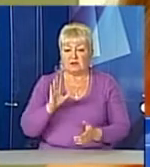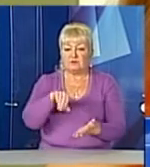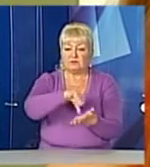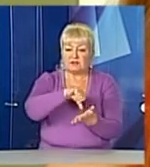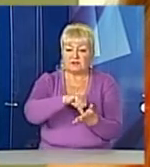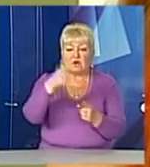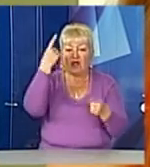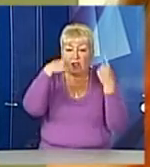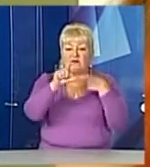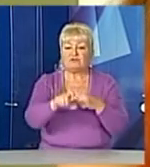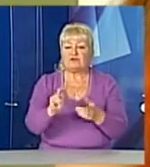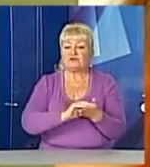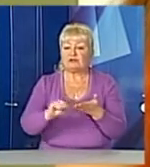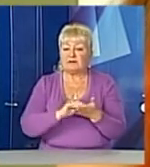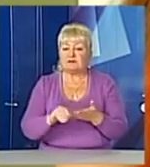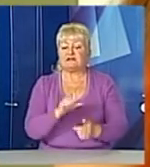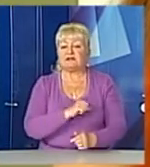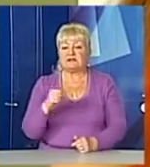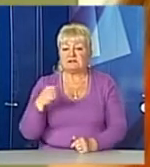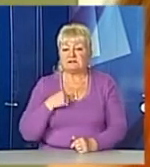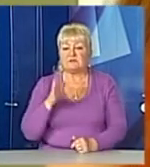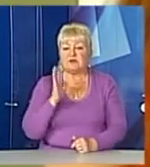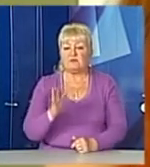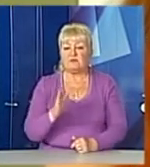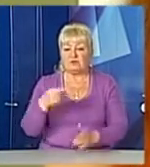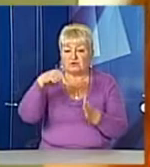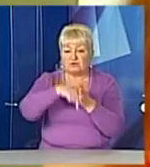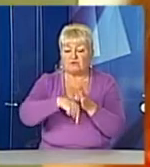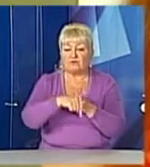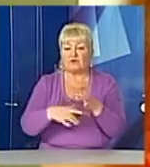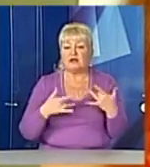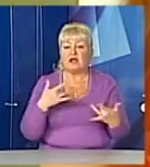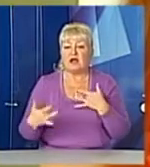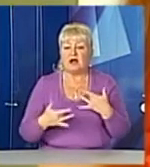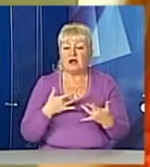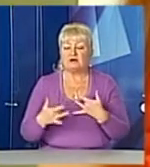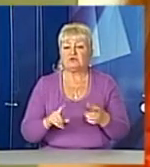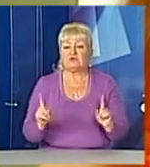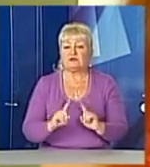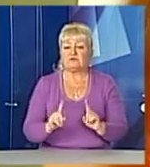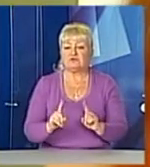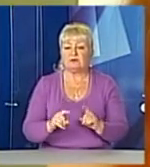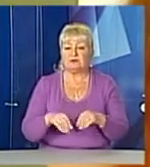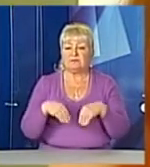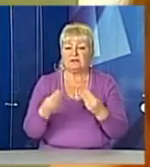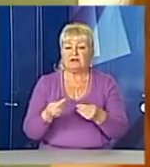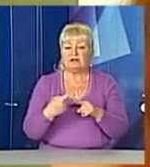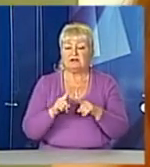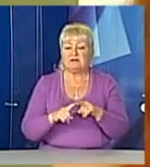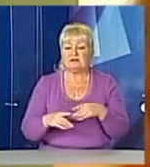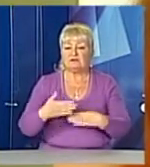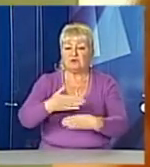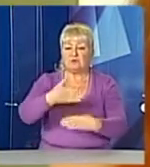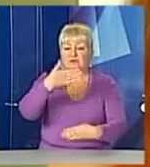автори, які написали свій текст. І самі ж вони виступлять в ролі акторів, щоб надати всьому дійству